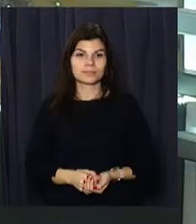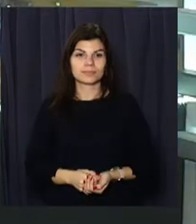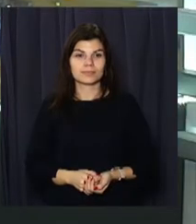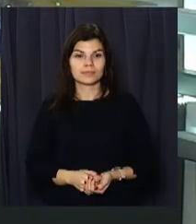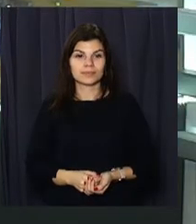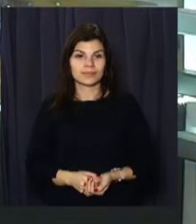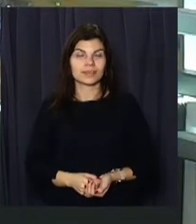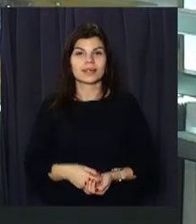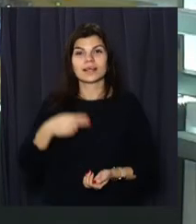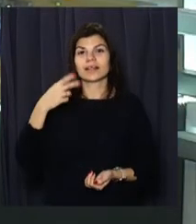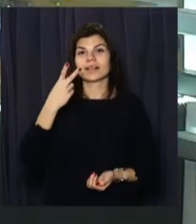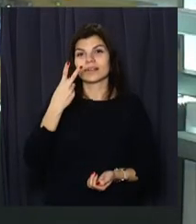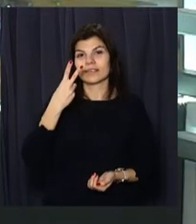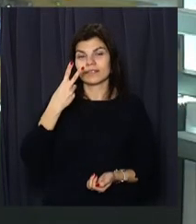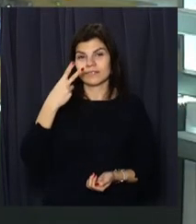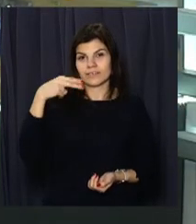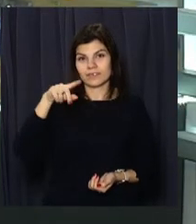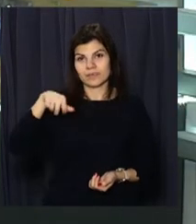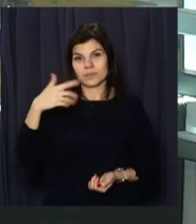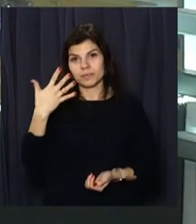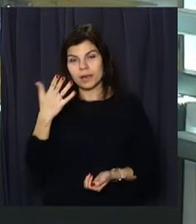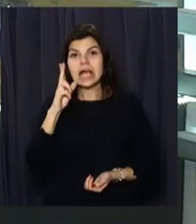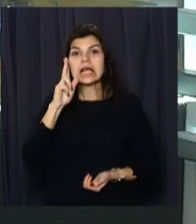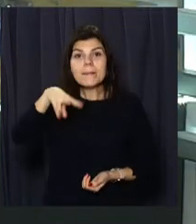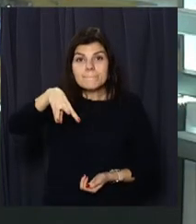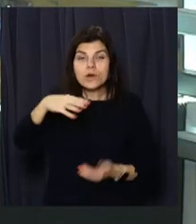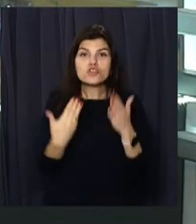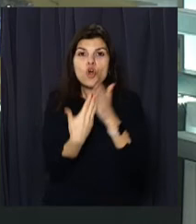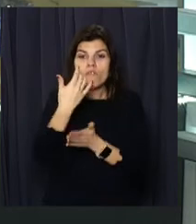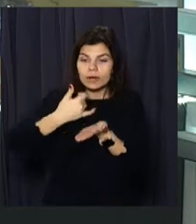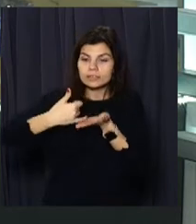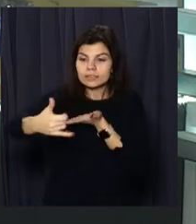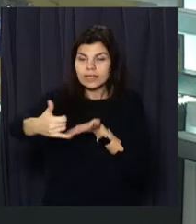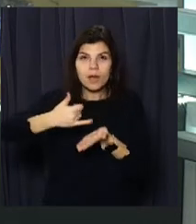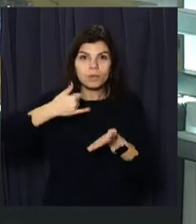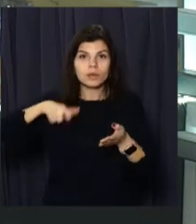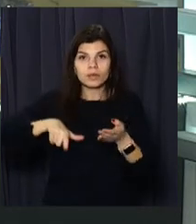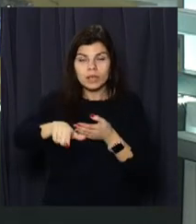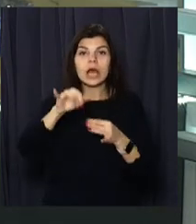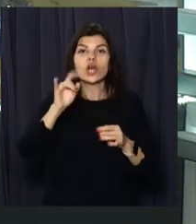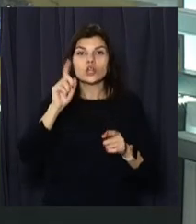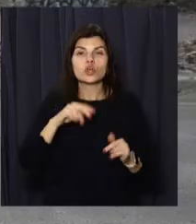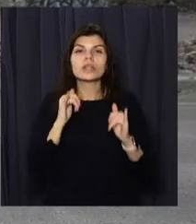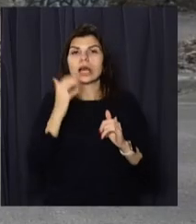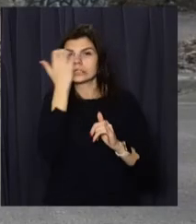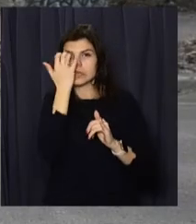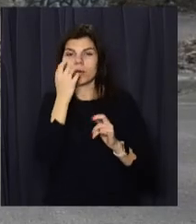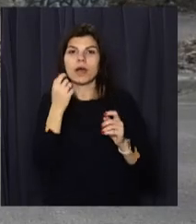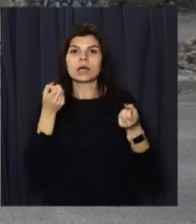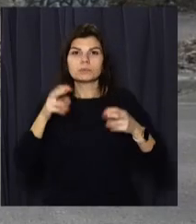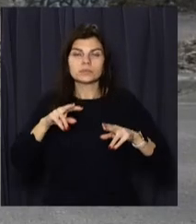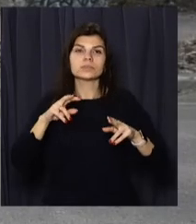Два з половиною кілометра нового асфальту, а ще тактильна плитка для слабозорих. У Дніпрі вперше за 20 років